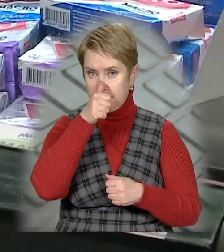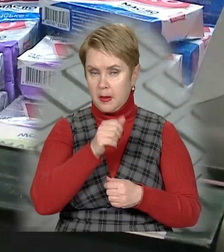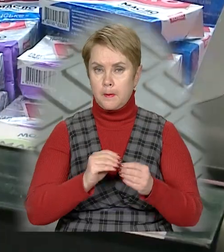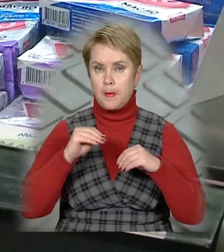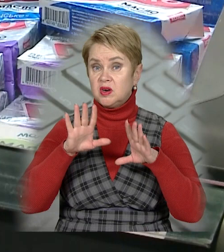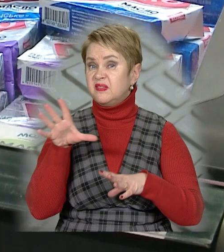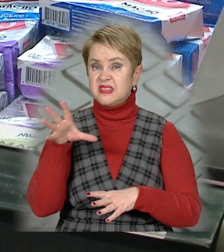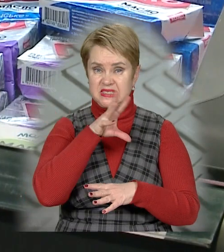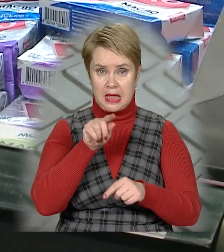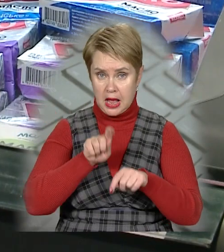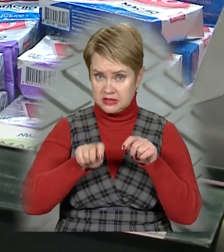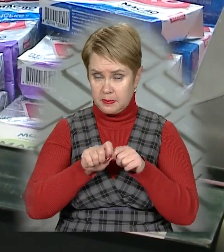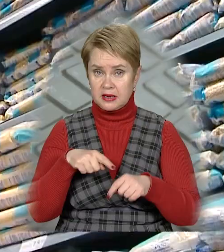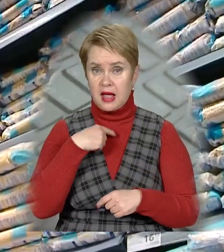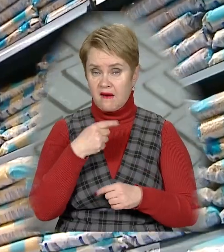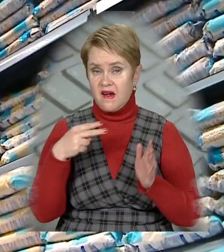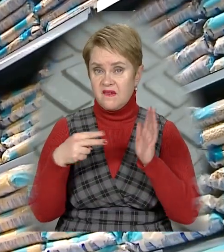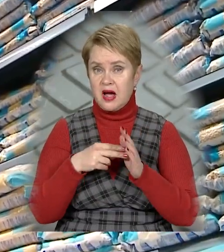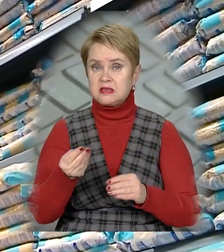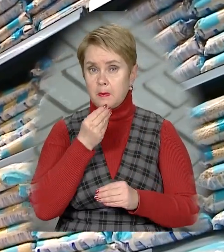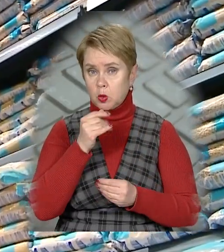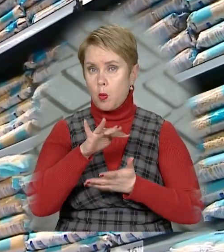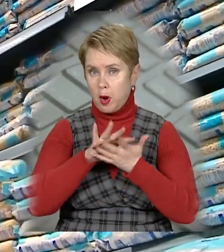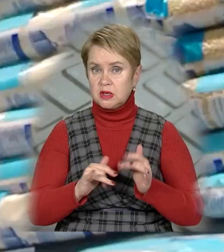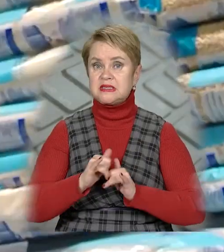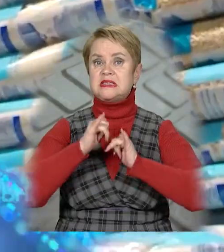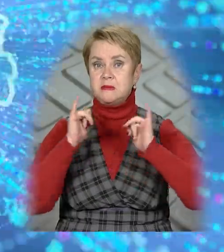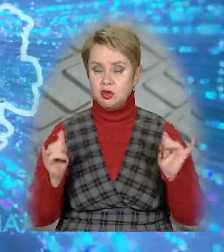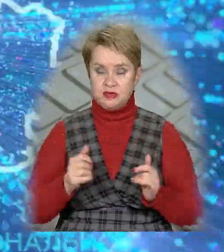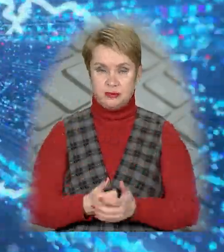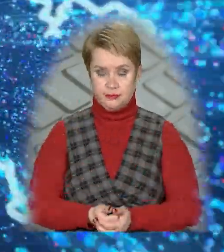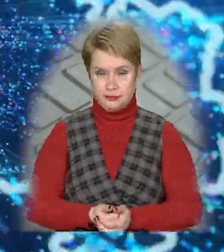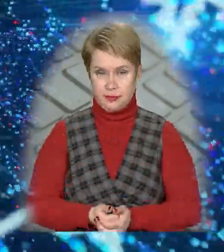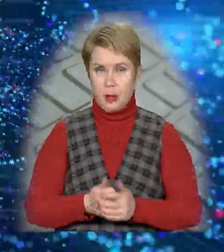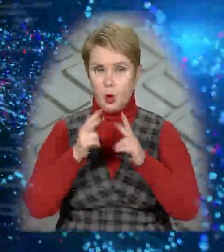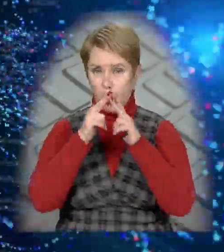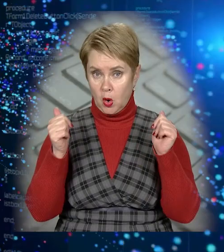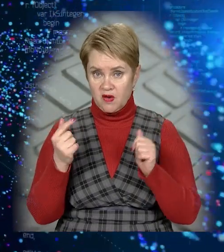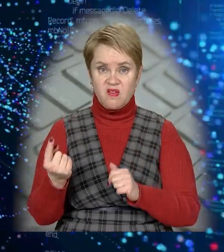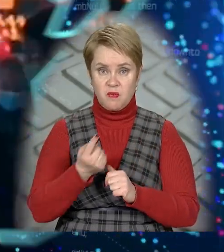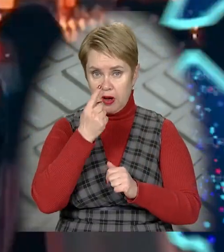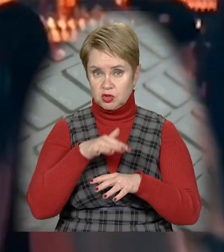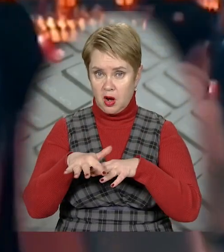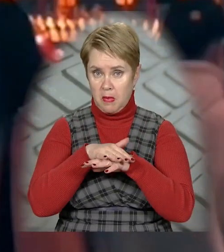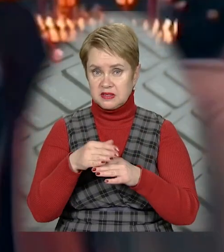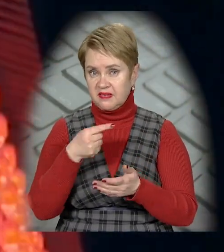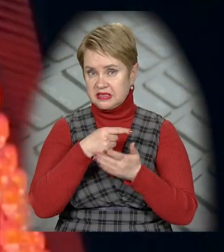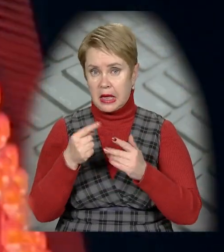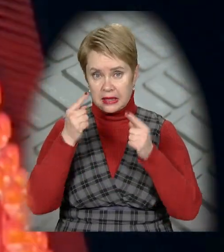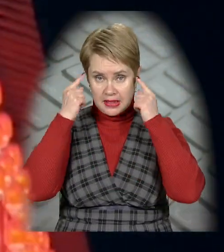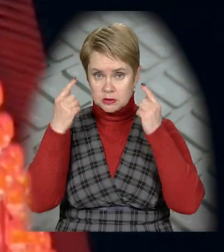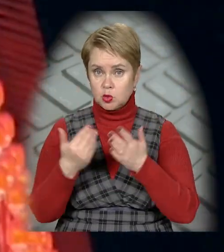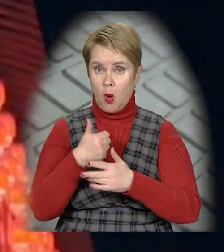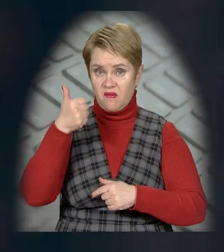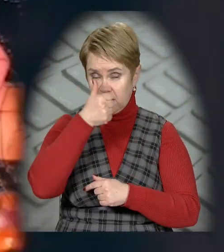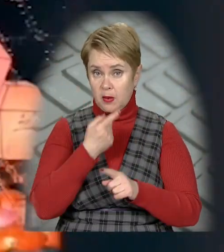подорожчало буквально все. Експерти твердять, вартість продуктів продовжить збільшуватись. У Дніпрі вперше масово відзначать